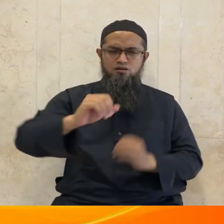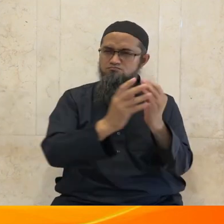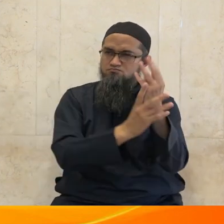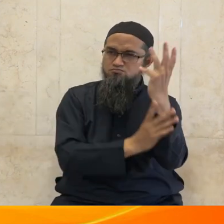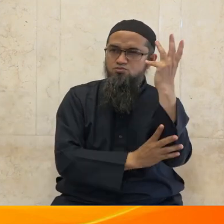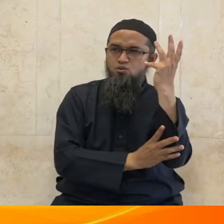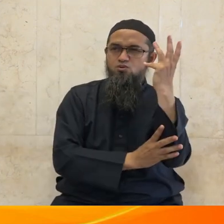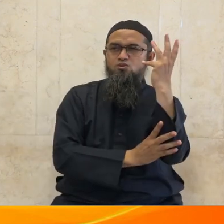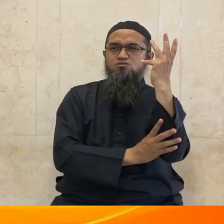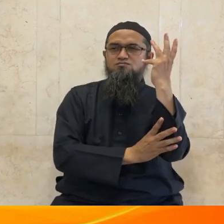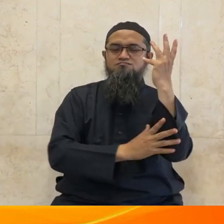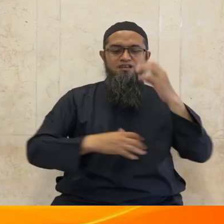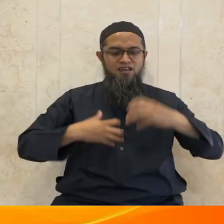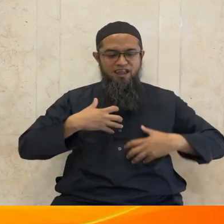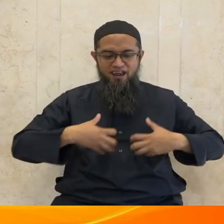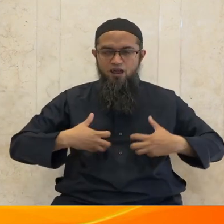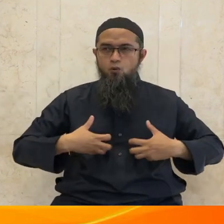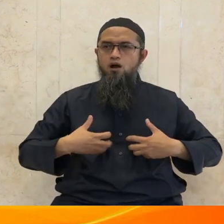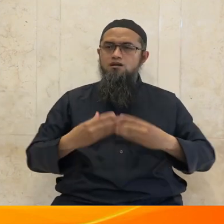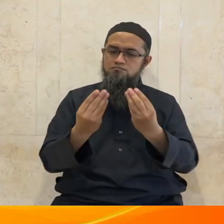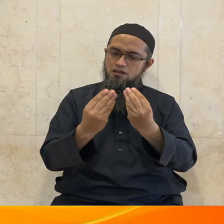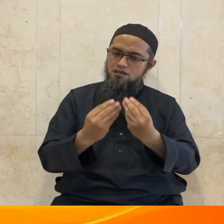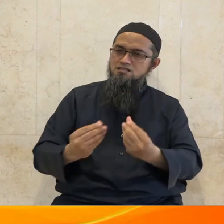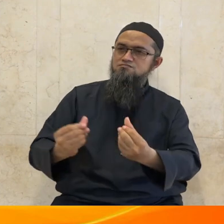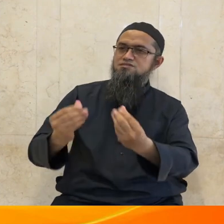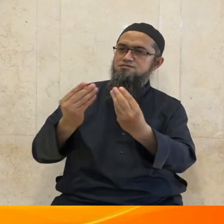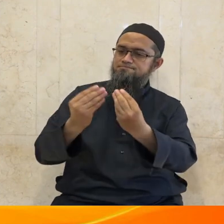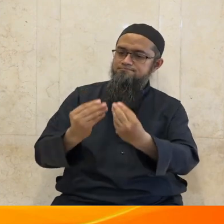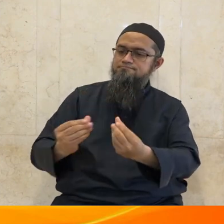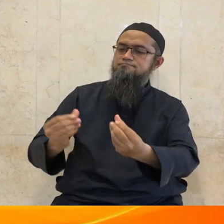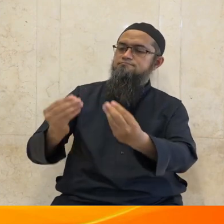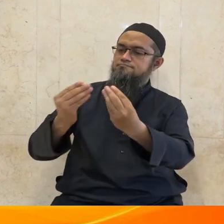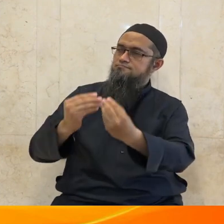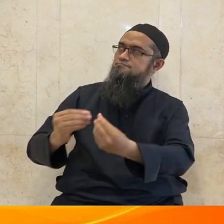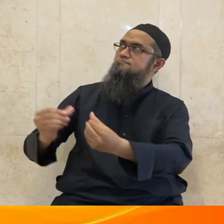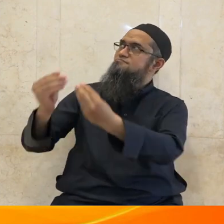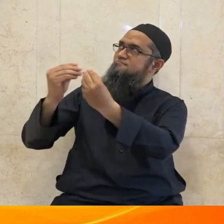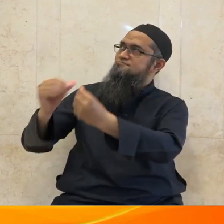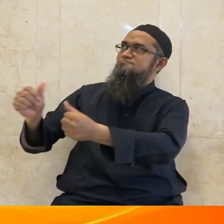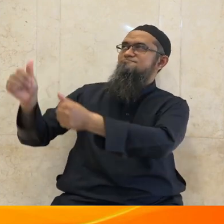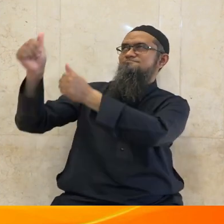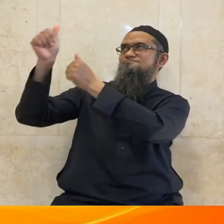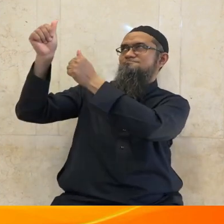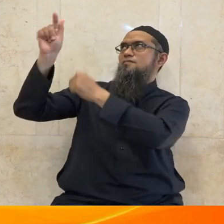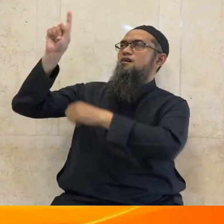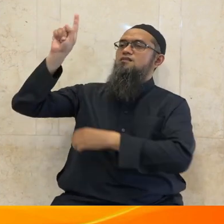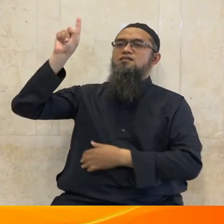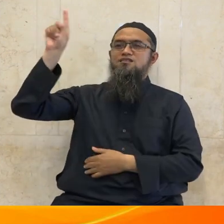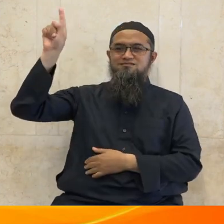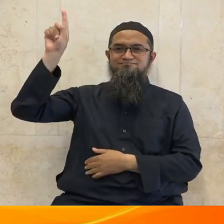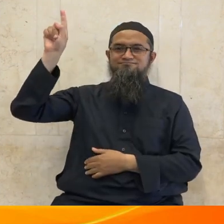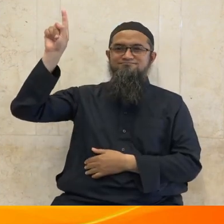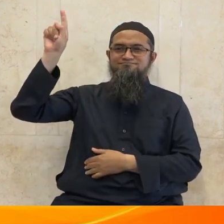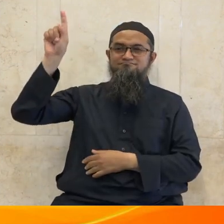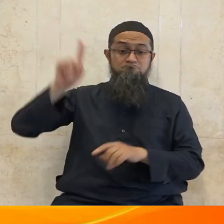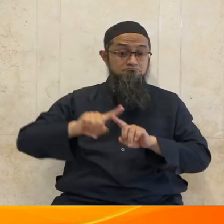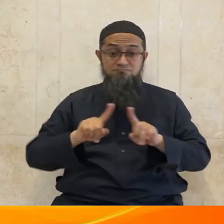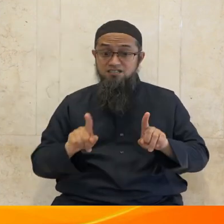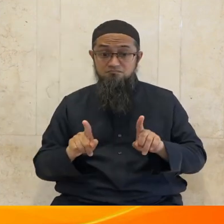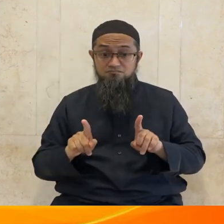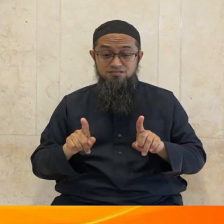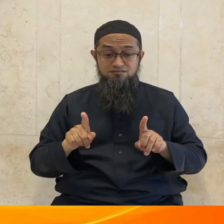melainkan bertasbih dengan memucinya tetapi kamu tidak mengerti tasbih mereka sungguh dia maha penyantun